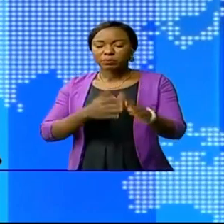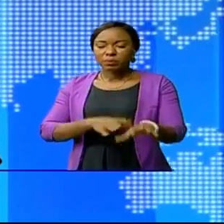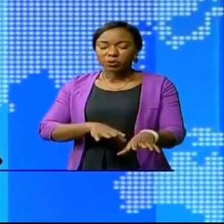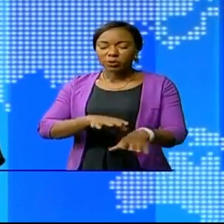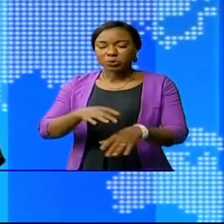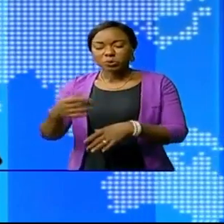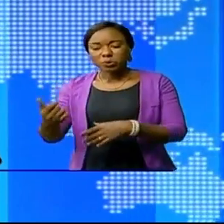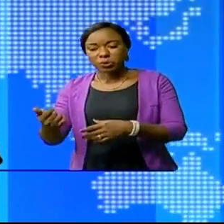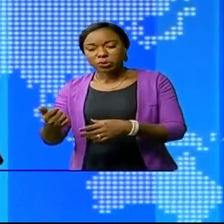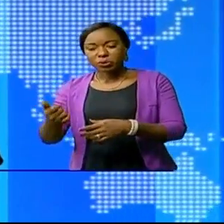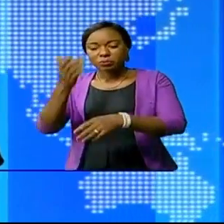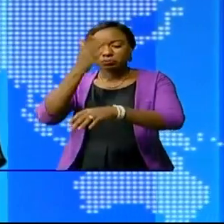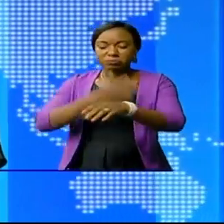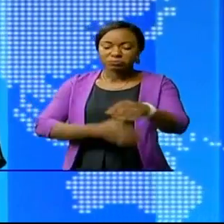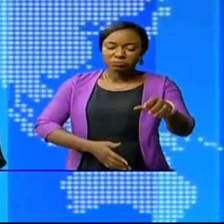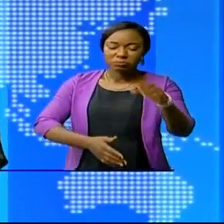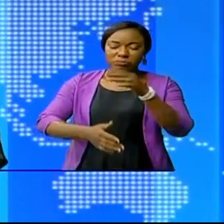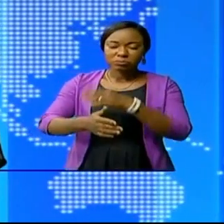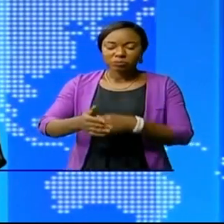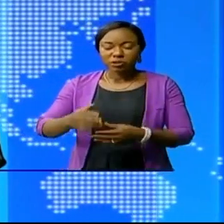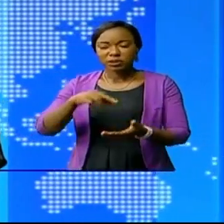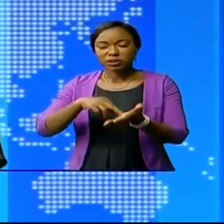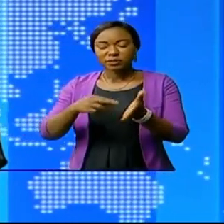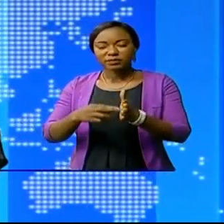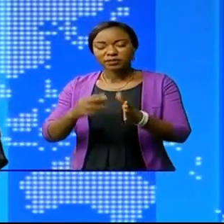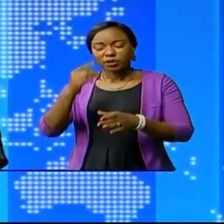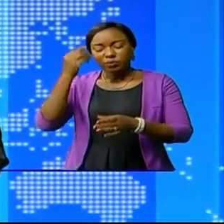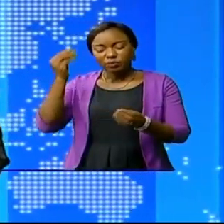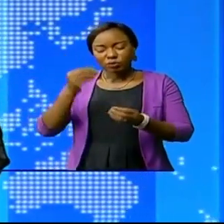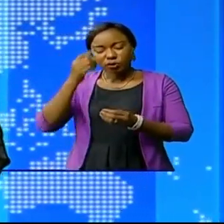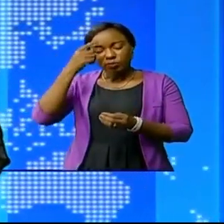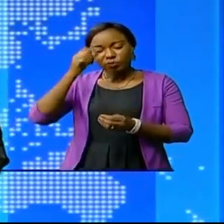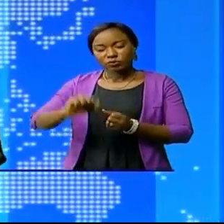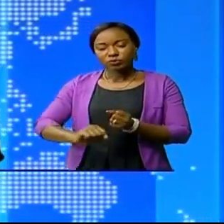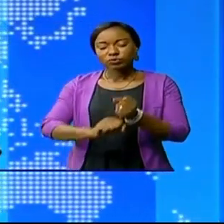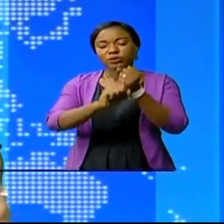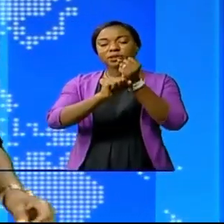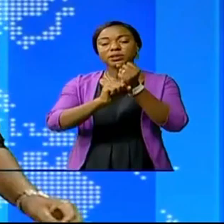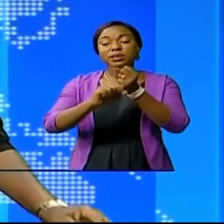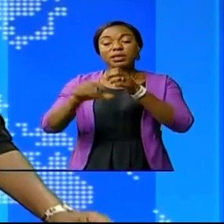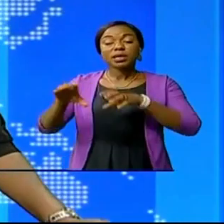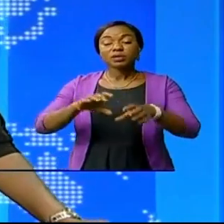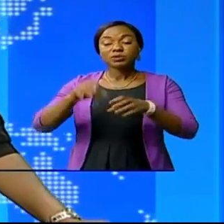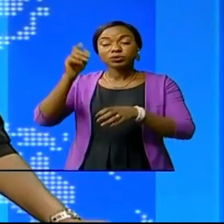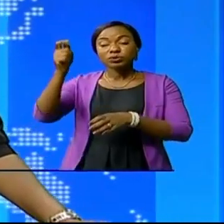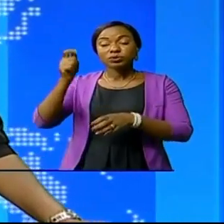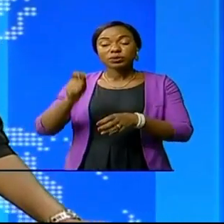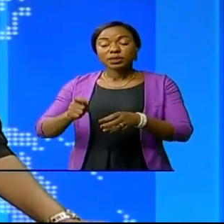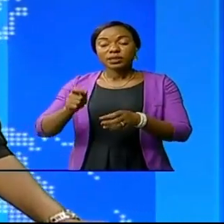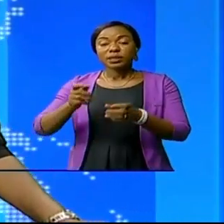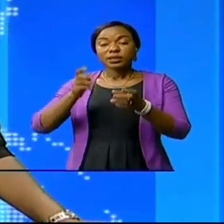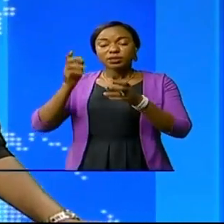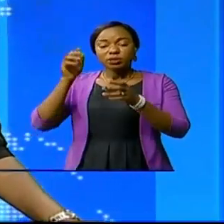congolais dans l'est du pays. Une façon pour elles de soutenir l'action aux militaires. offrant un reportage.